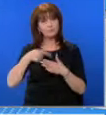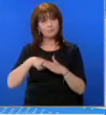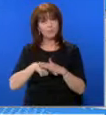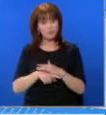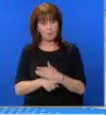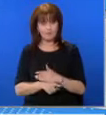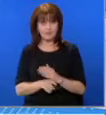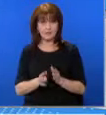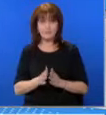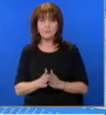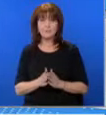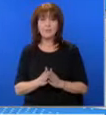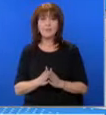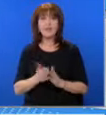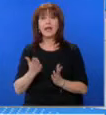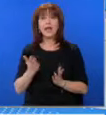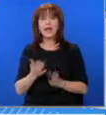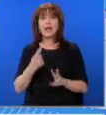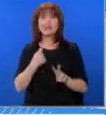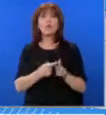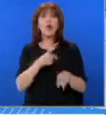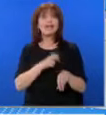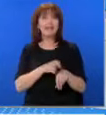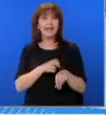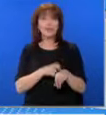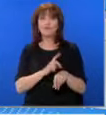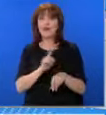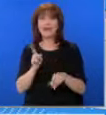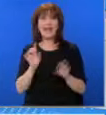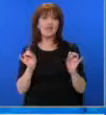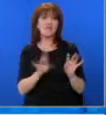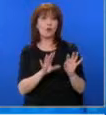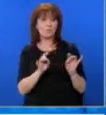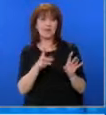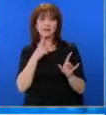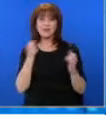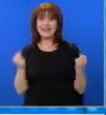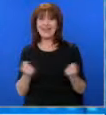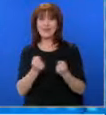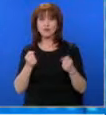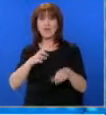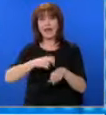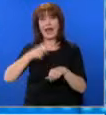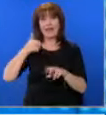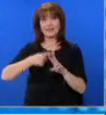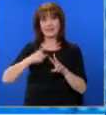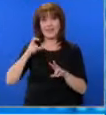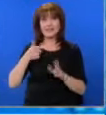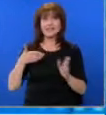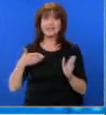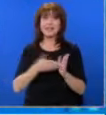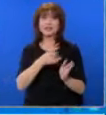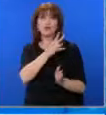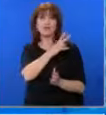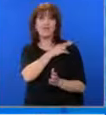разследването до момента. Премьерът в Оставка Николай Денков не е бил информиран за акцията на ДАНС срещу шефката на